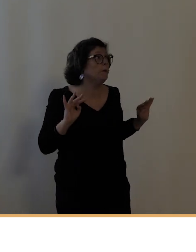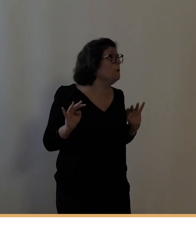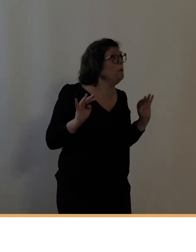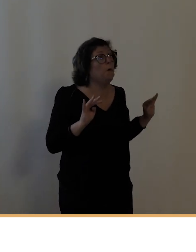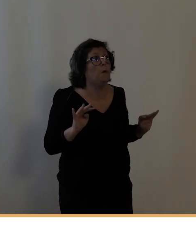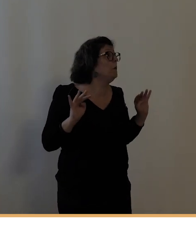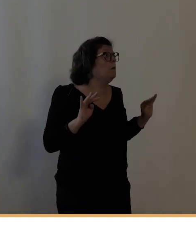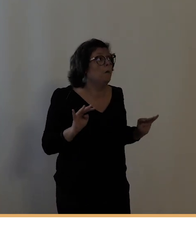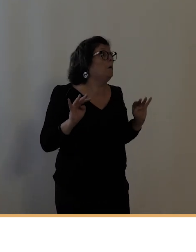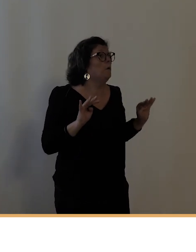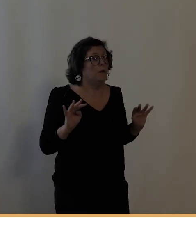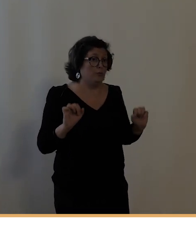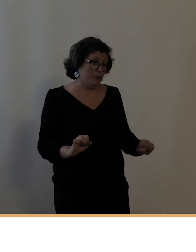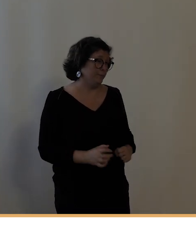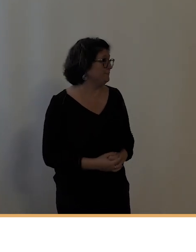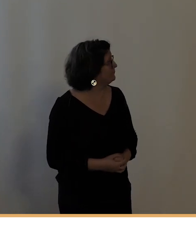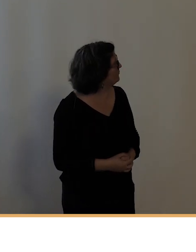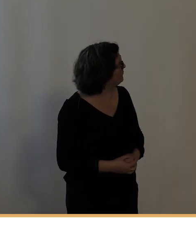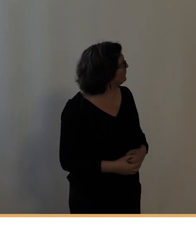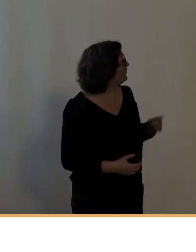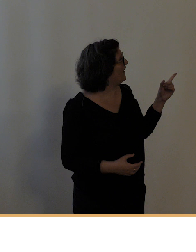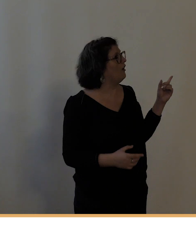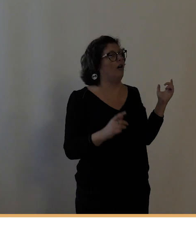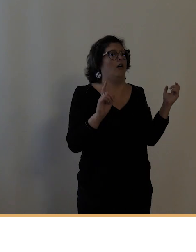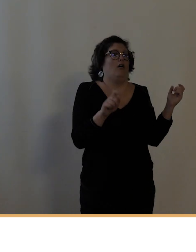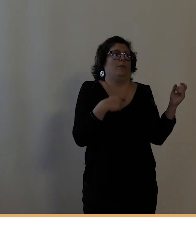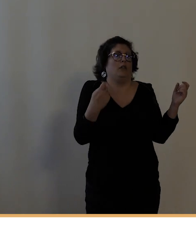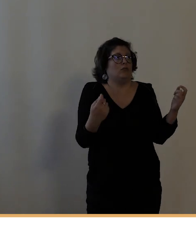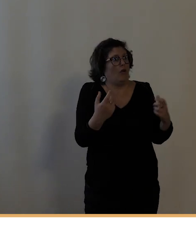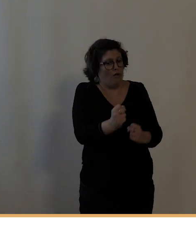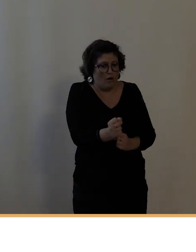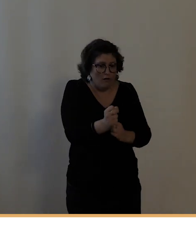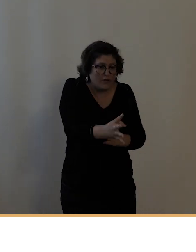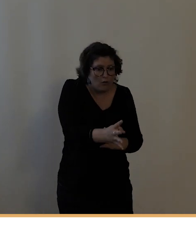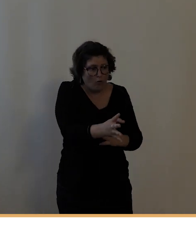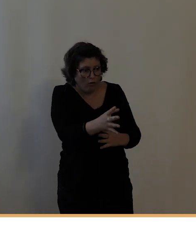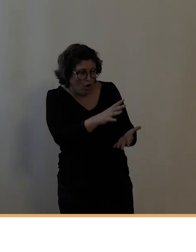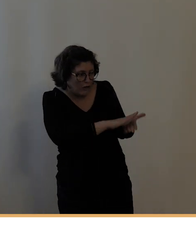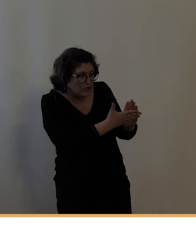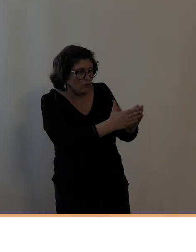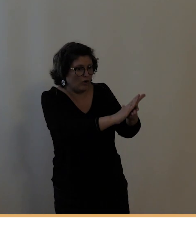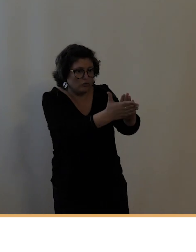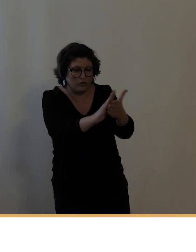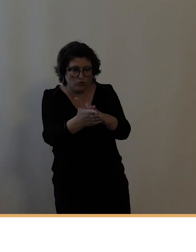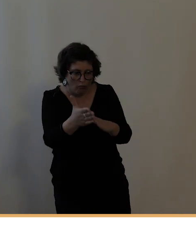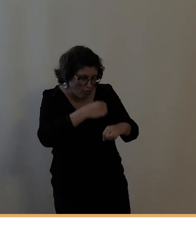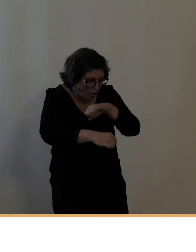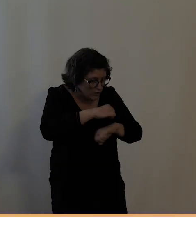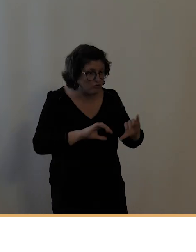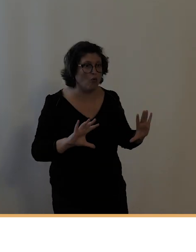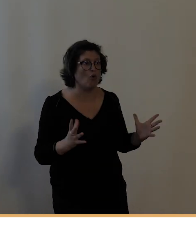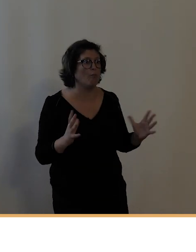la bicyclette apparue à Tours, il faut l'organiser. L'organiser et pour cela, cela se fera par